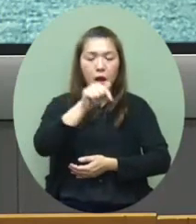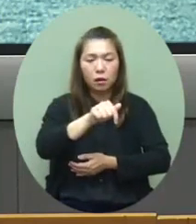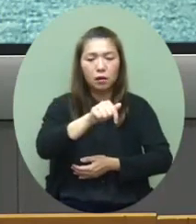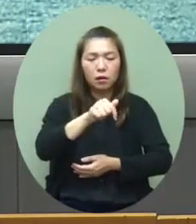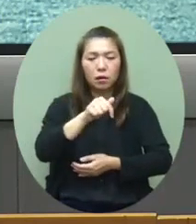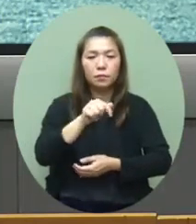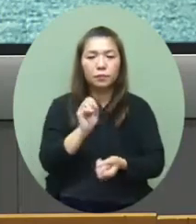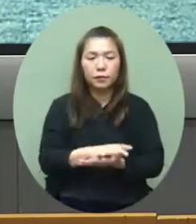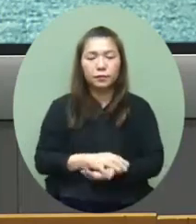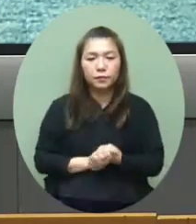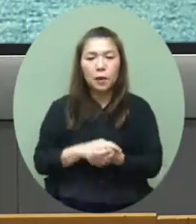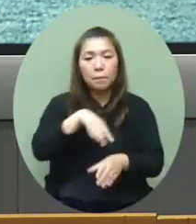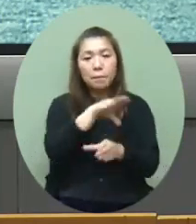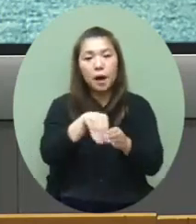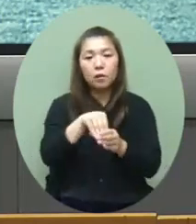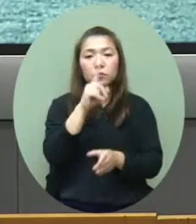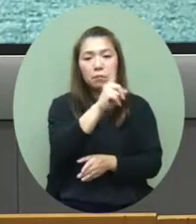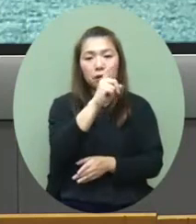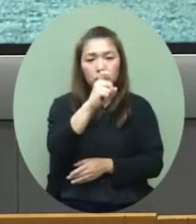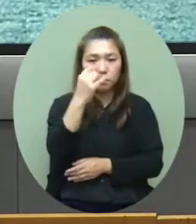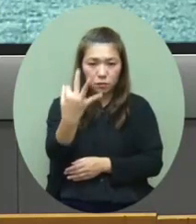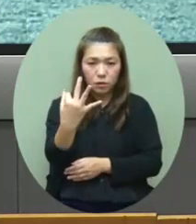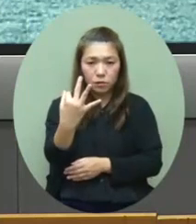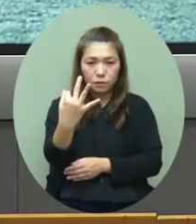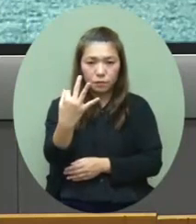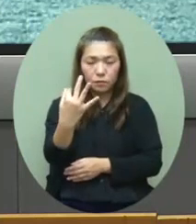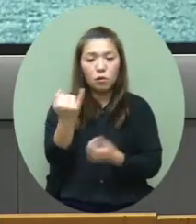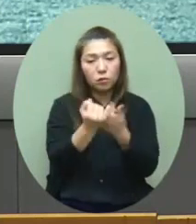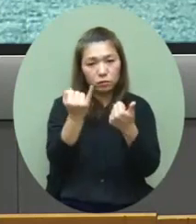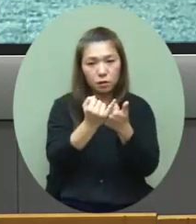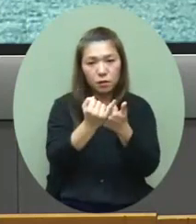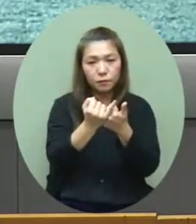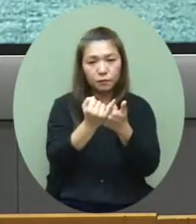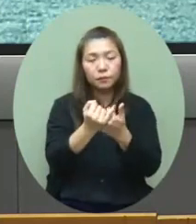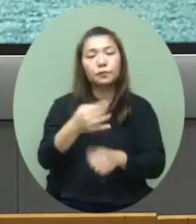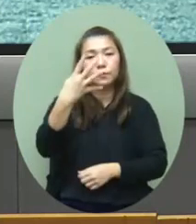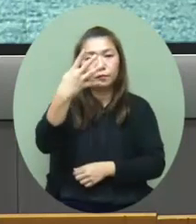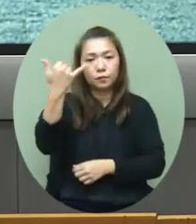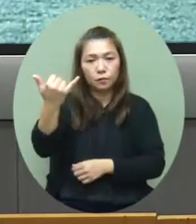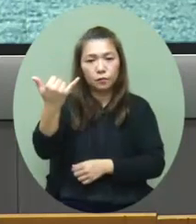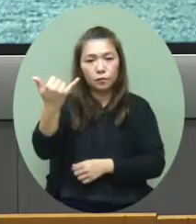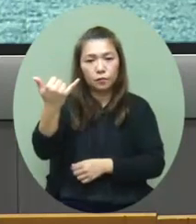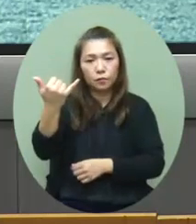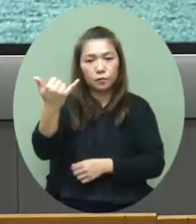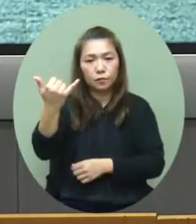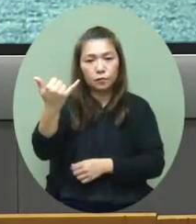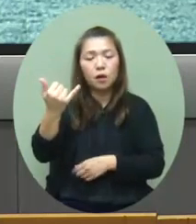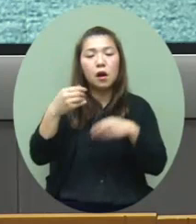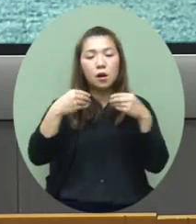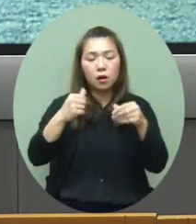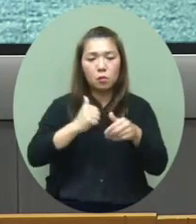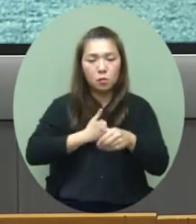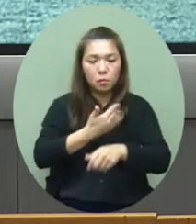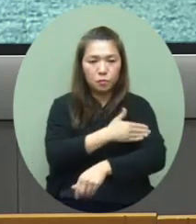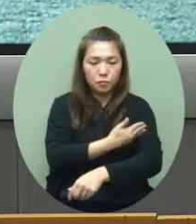他们就包括了193个学生和46个教职员